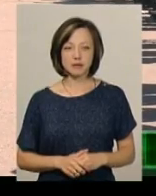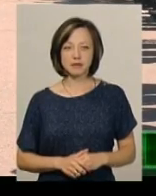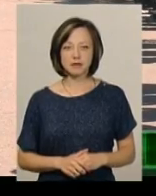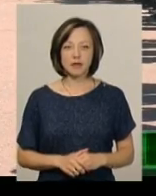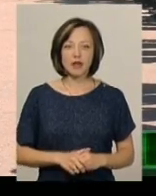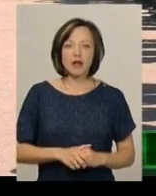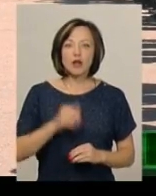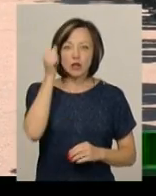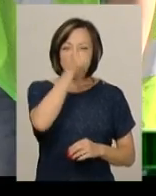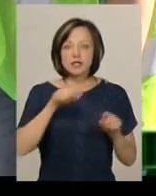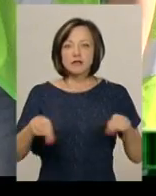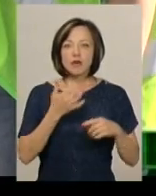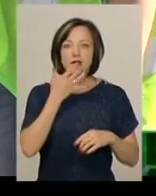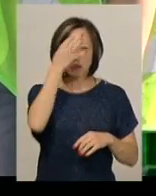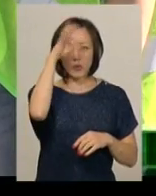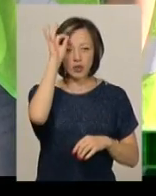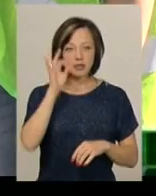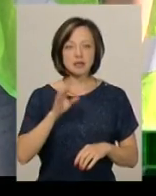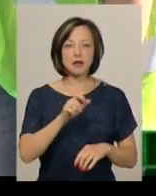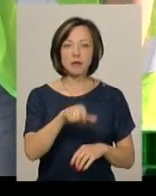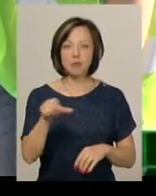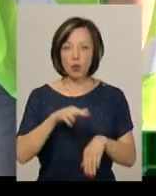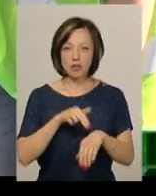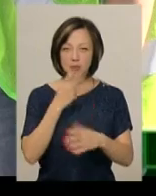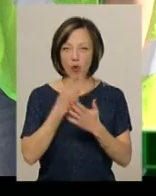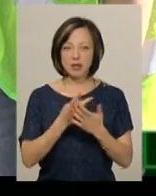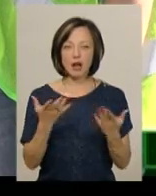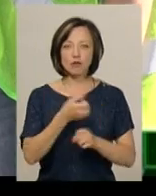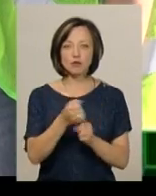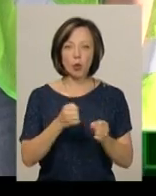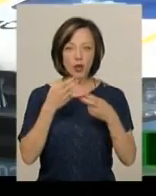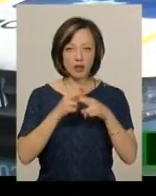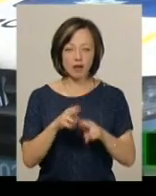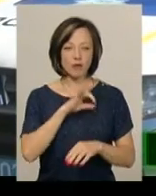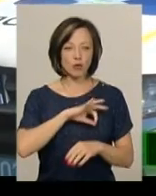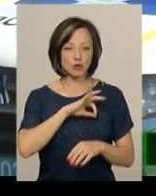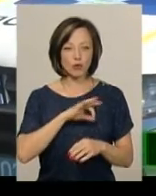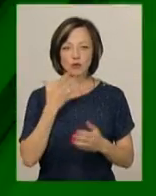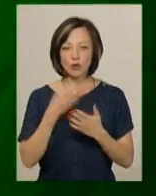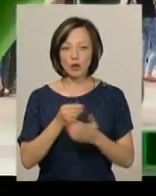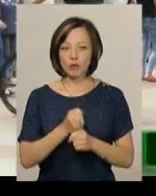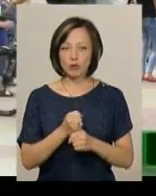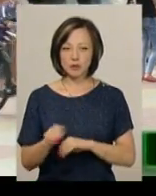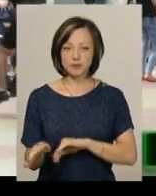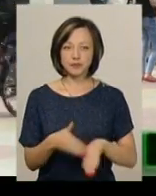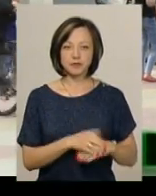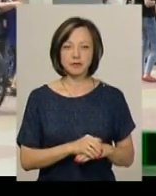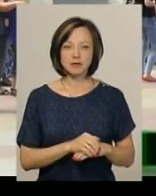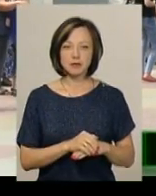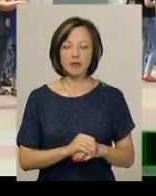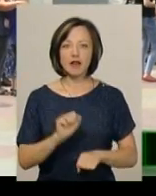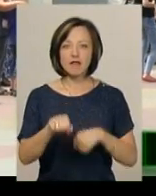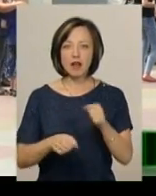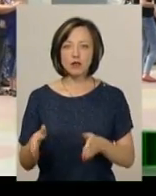Дорічниці створення Нацполіції поліцейській області показали, яку зброю та техніку використовують у роботі. Проїхатися